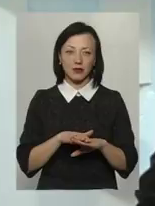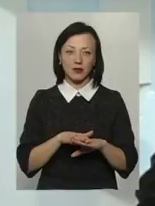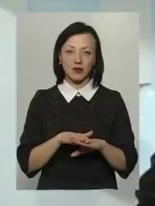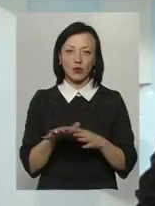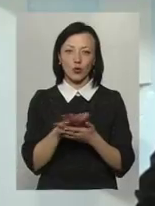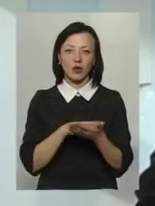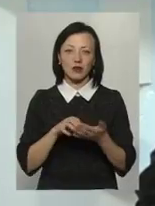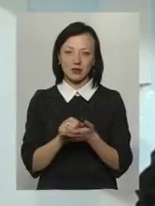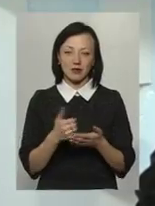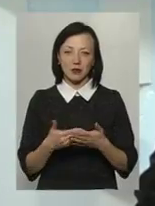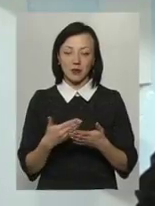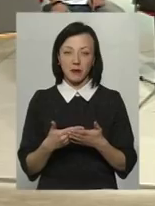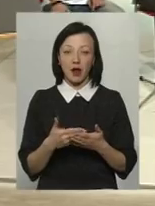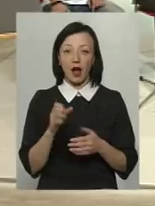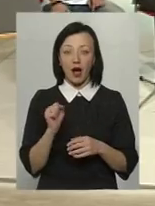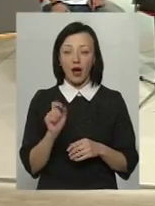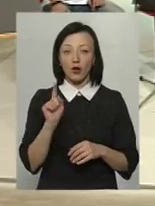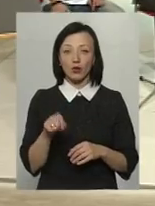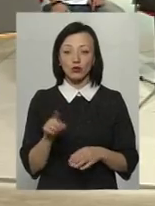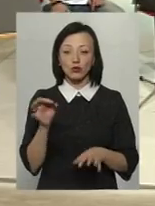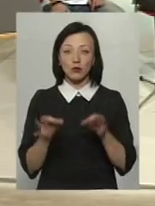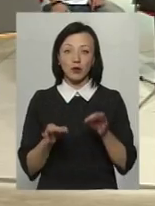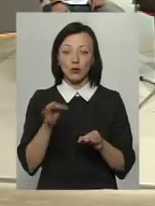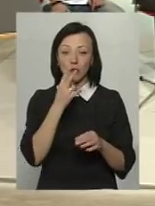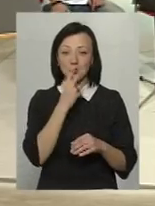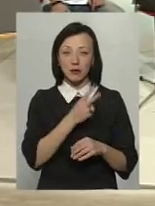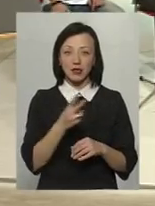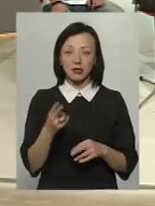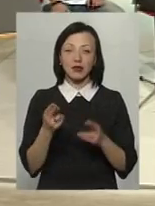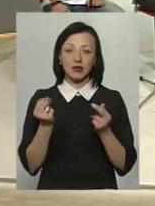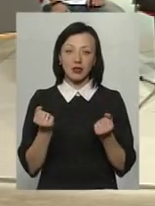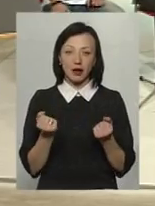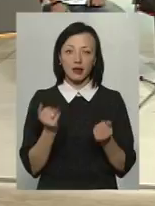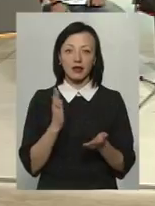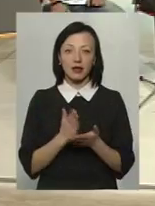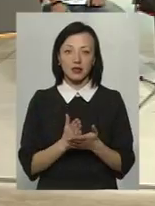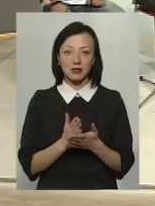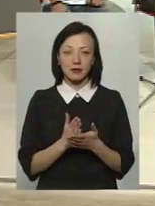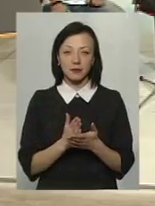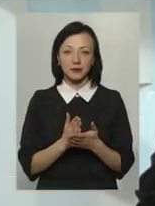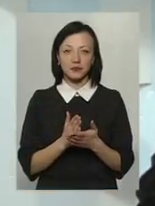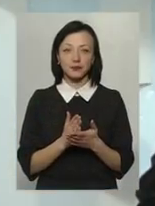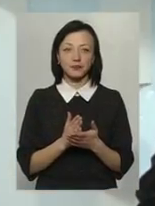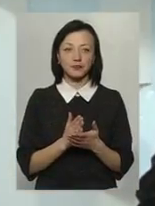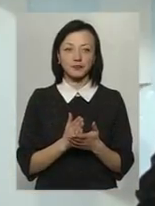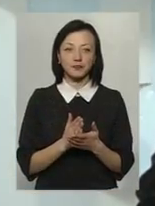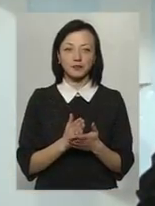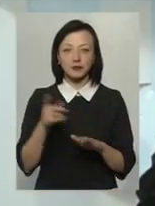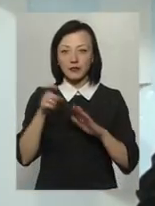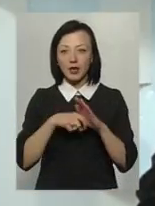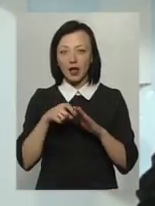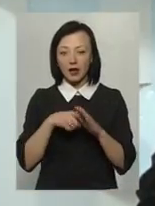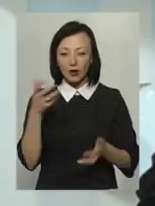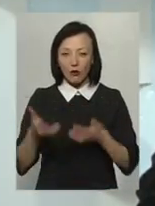утилизувати. А то, що в природі… Ну, посмотріте, да, є археологи, є